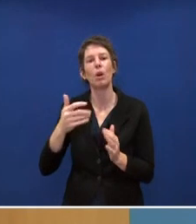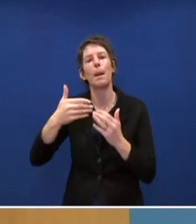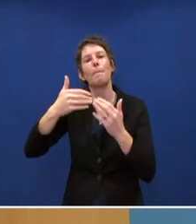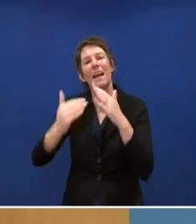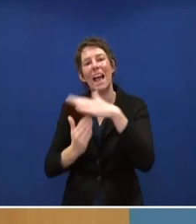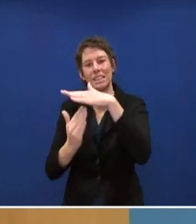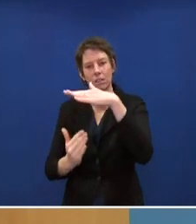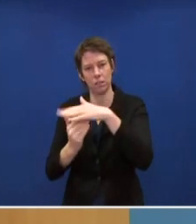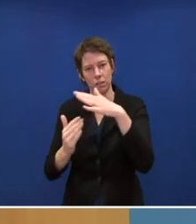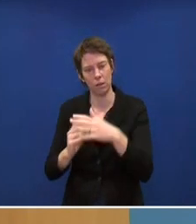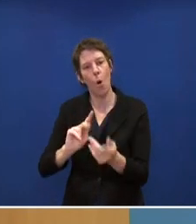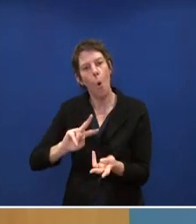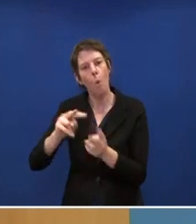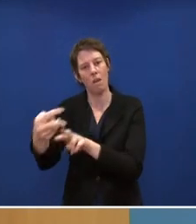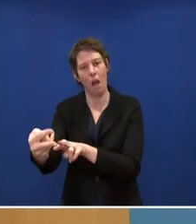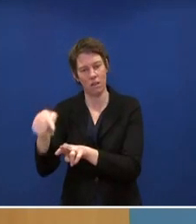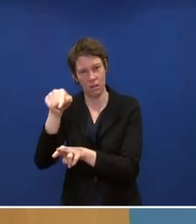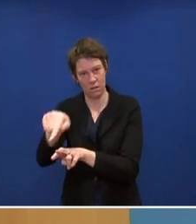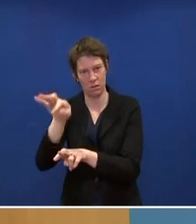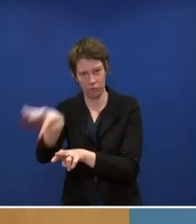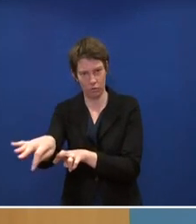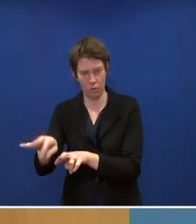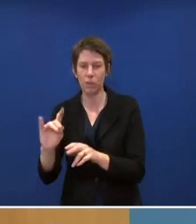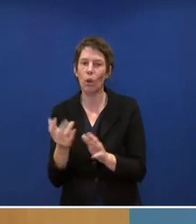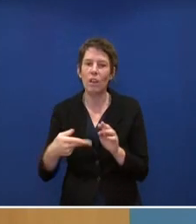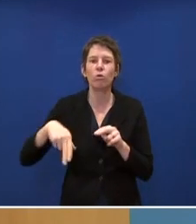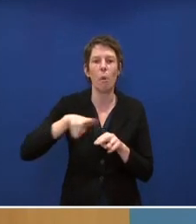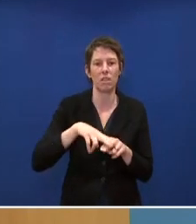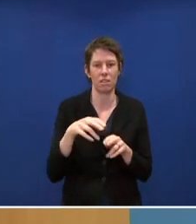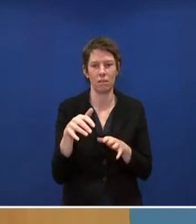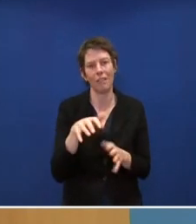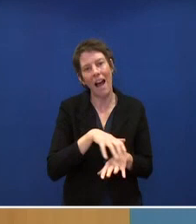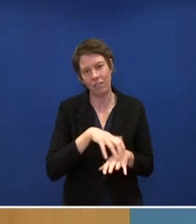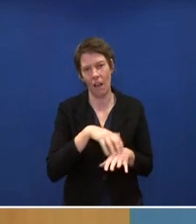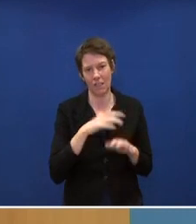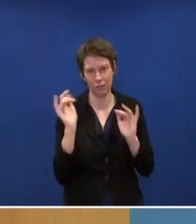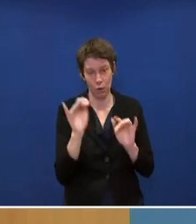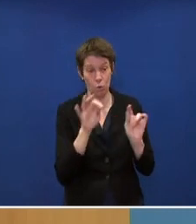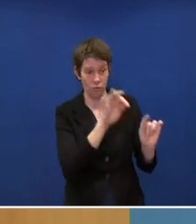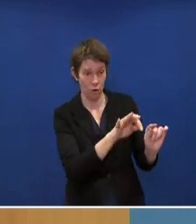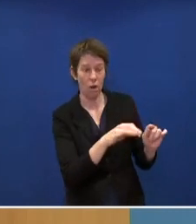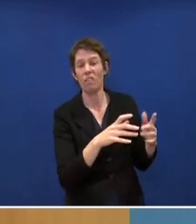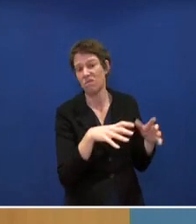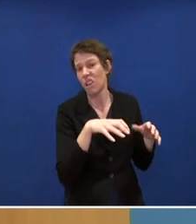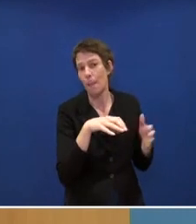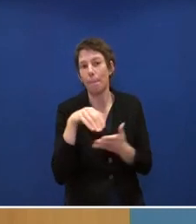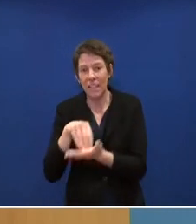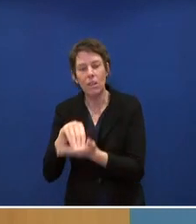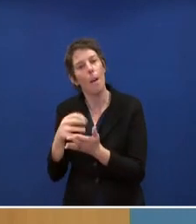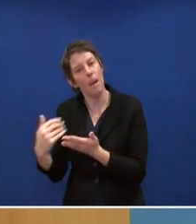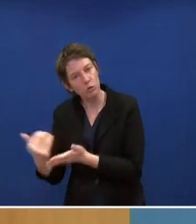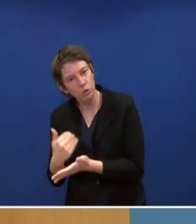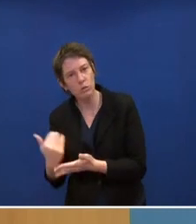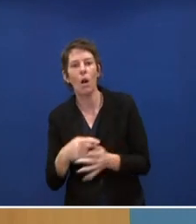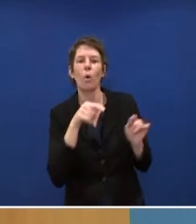-Bepreisung vorsehen. Dies führt dann zu einer doppelten Anreizwirkung für Mieter zum energieeffizienten Verhalten und für Vermieter zu Investitionen in klimaschonende